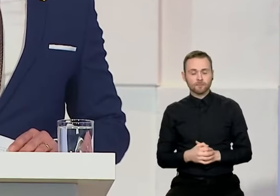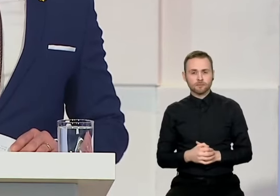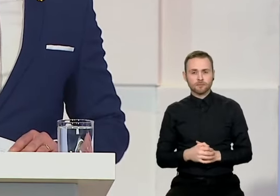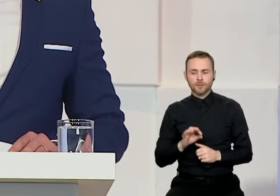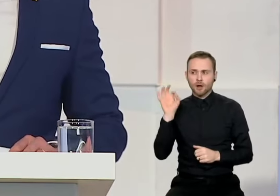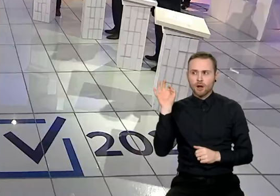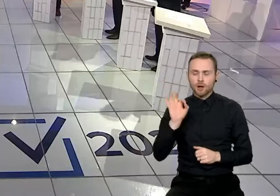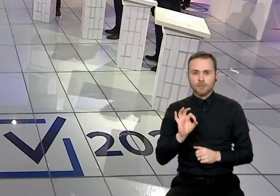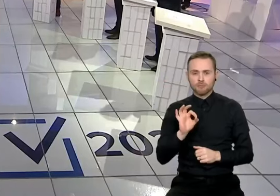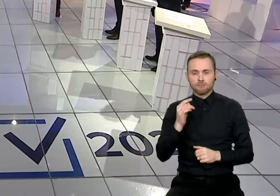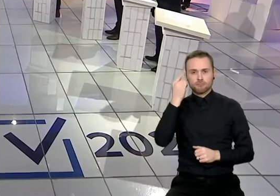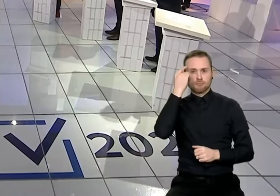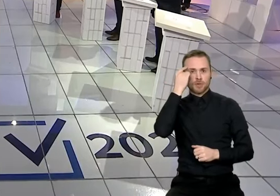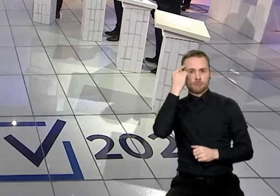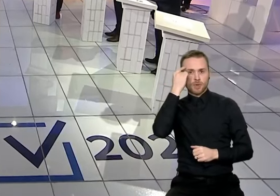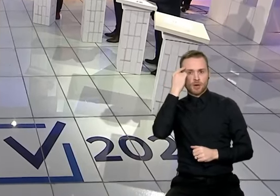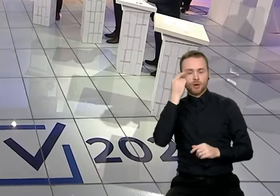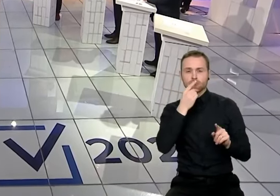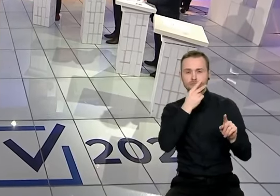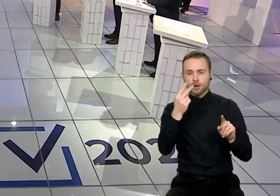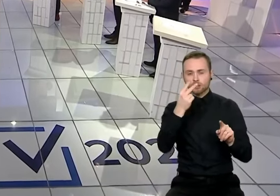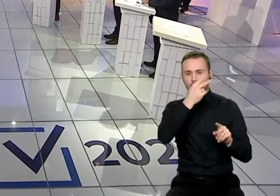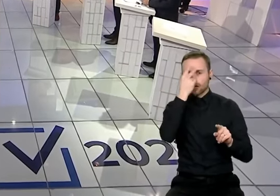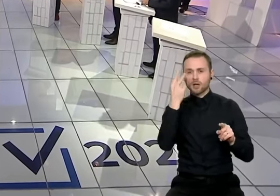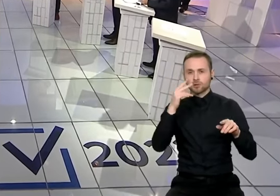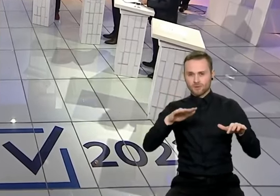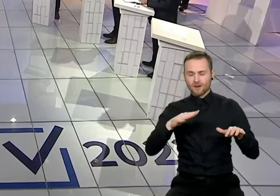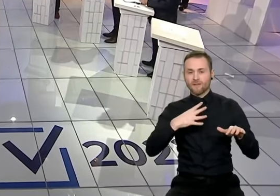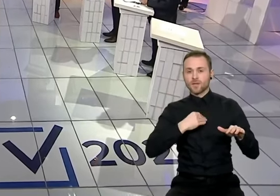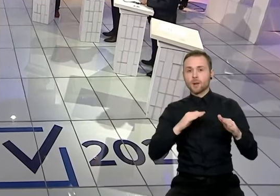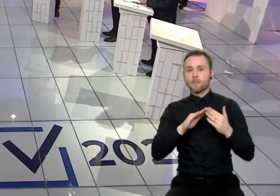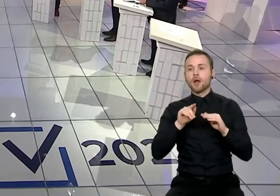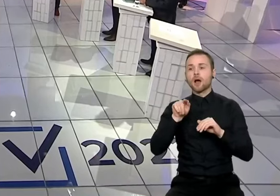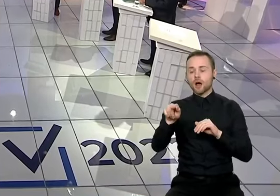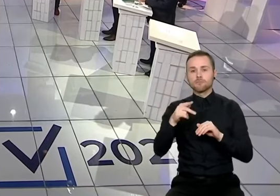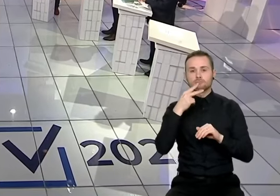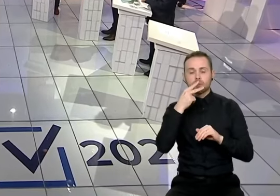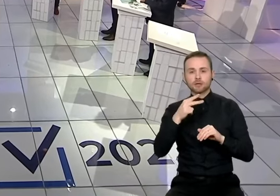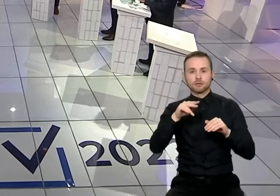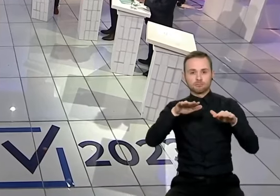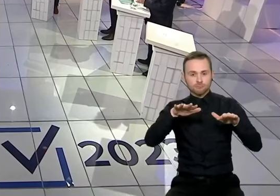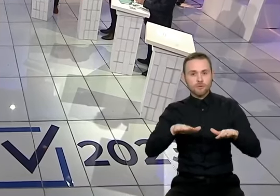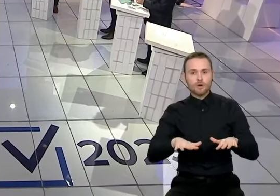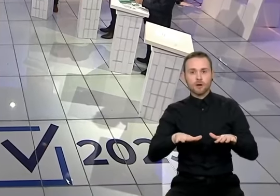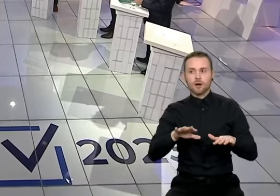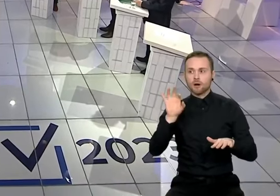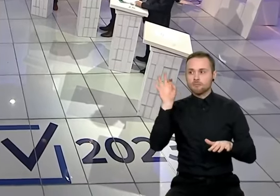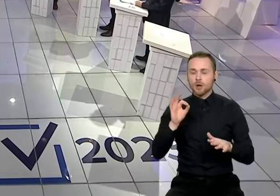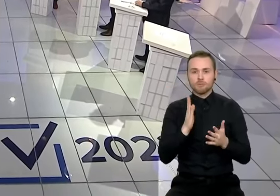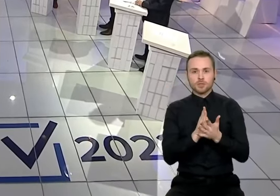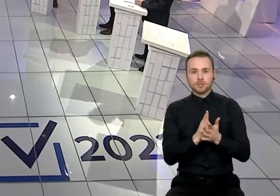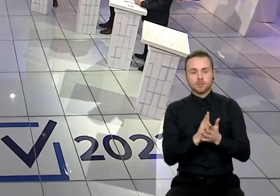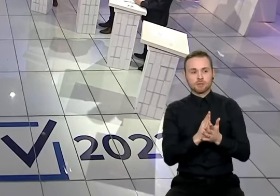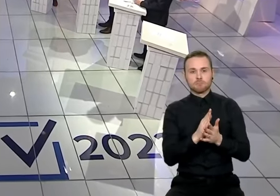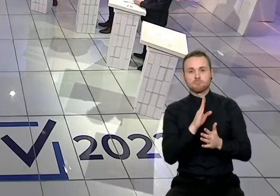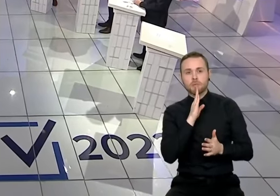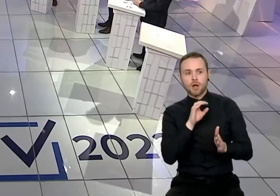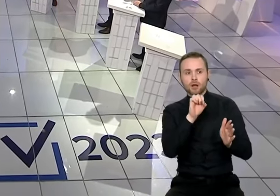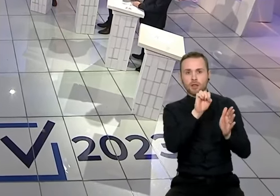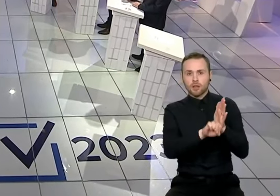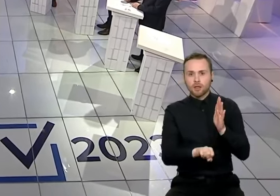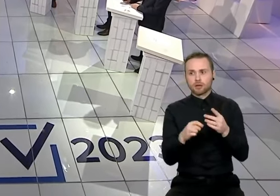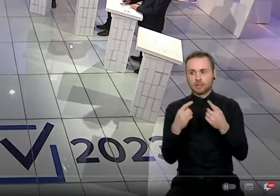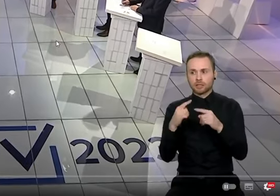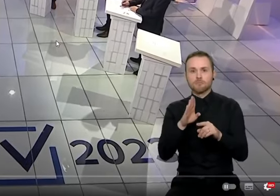tu Vilniuje įvyko nusikaltimai susiję su nepilnamečiais. Viena pauglėja išprievartautą nepilnamečio, kitos nepilnamečios buvo